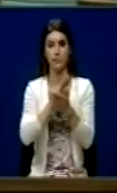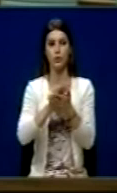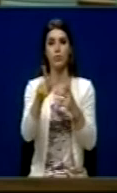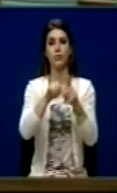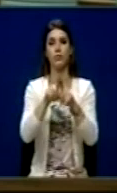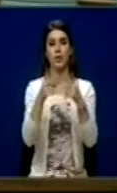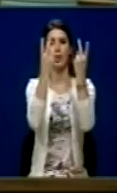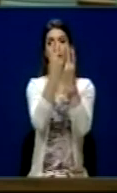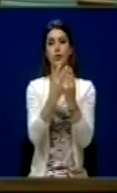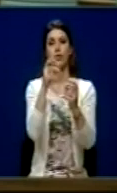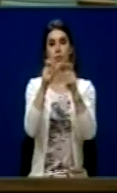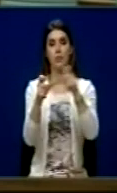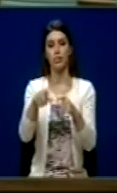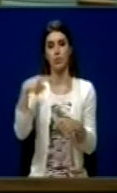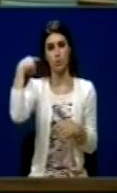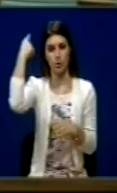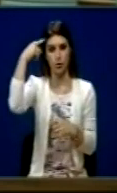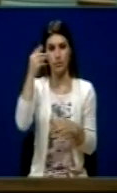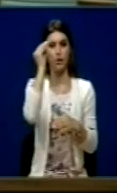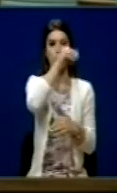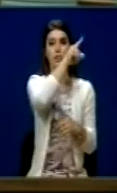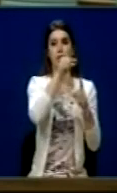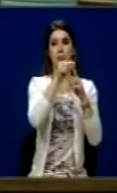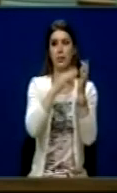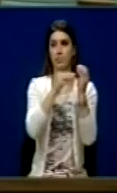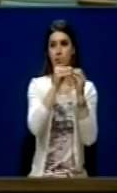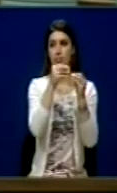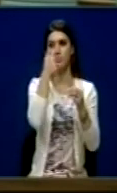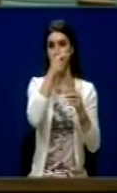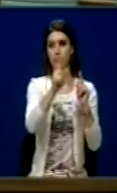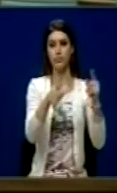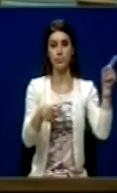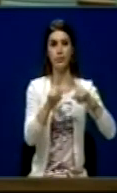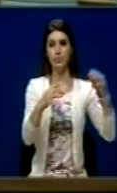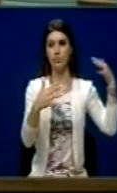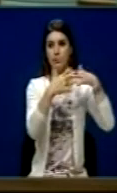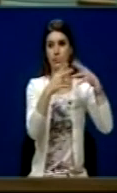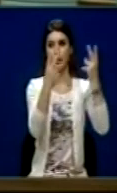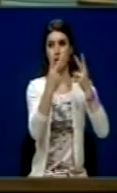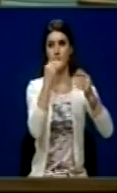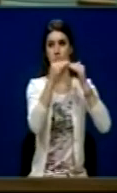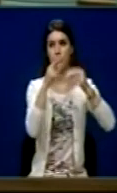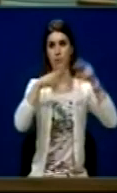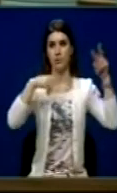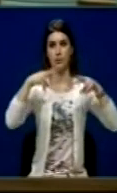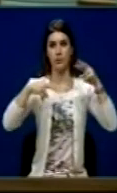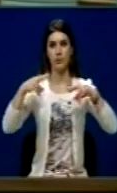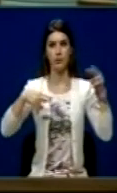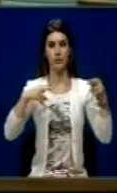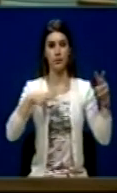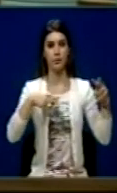për shqiptarët në Luginë të Preshevës. Përshka këse nuk të kemi mundësi që ta kushdzojnë më Sërbim që Sërbija të a